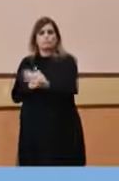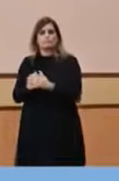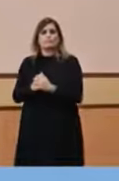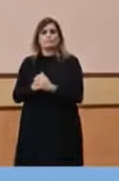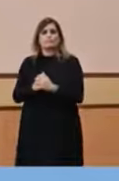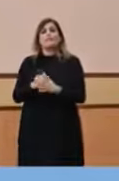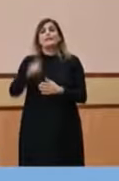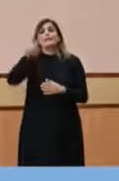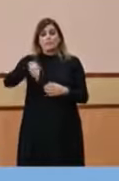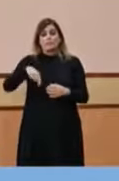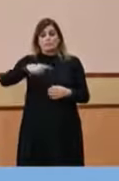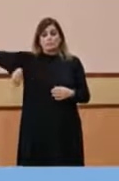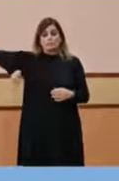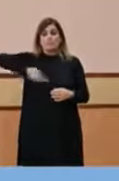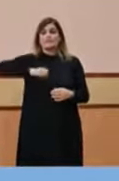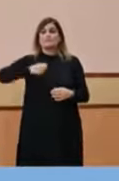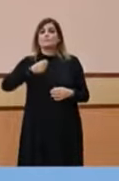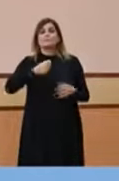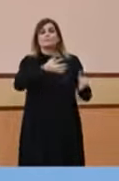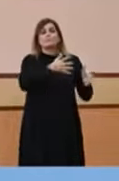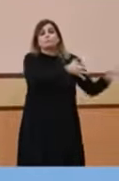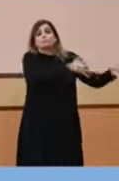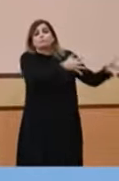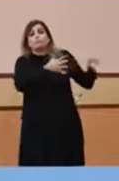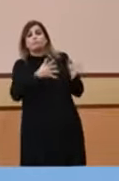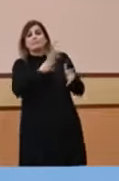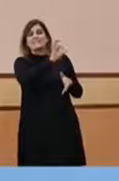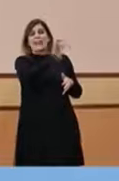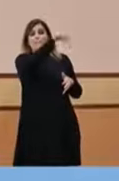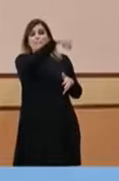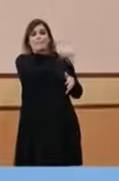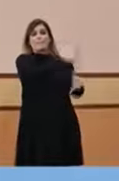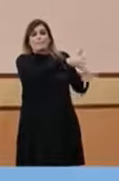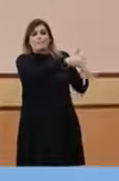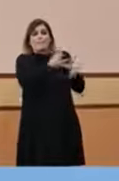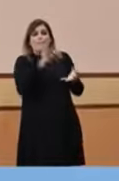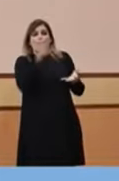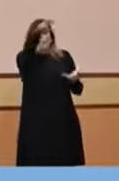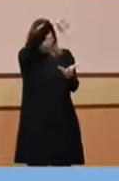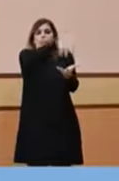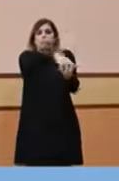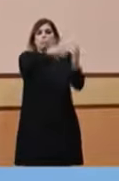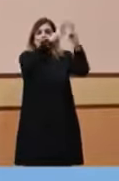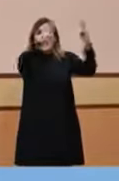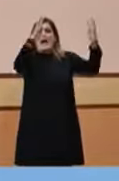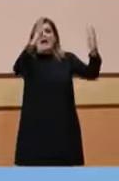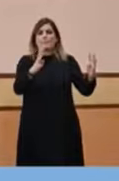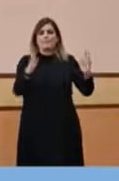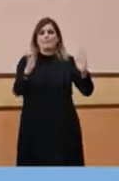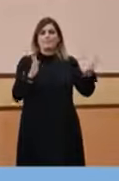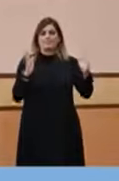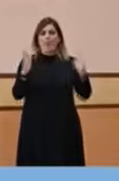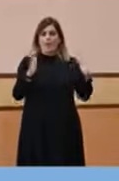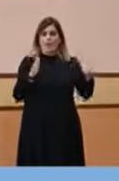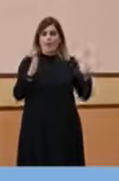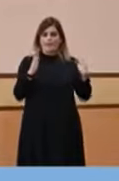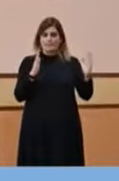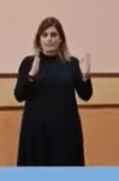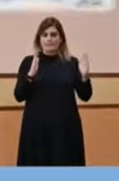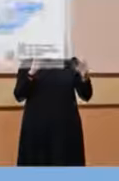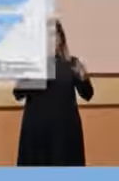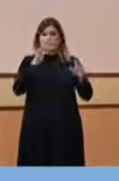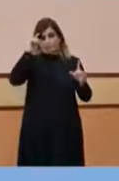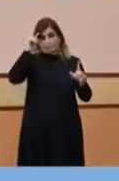'Emergències Mèdiques alguna de les seves instal·lacions temporals que tenen per facilitar aquests espais, sempre guiats amb aquest objectiu